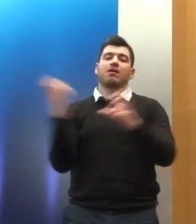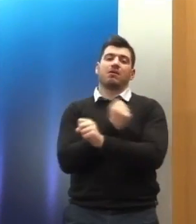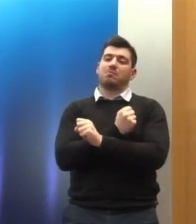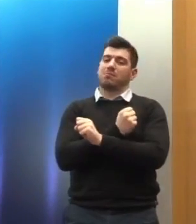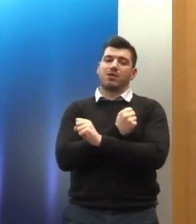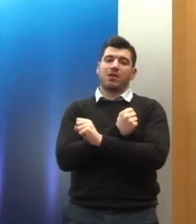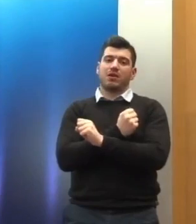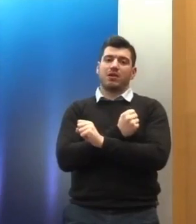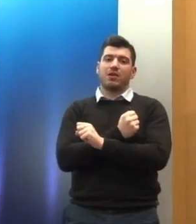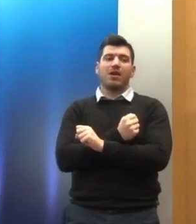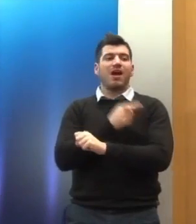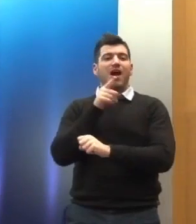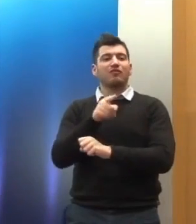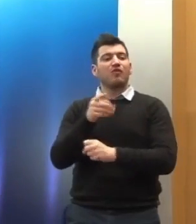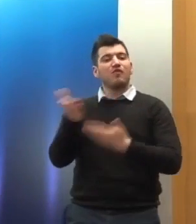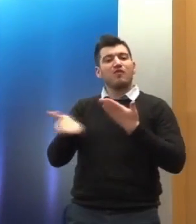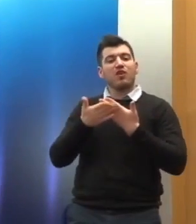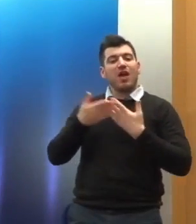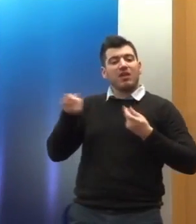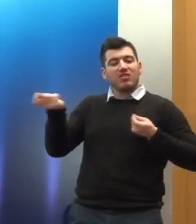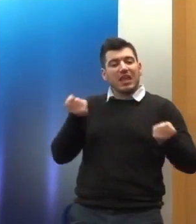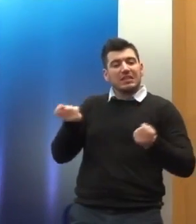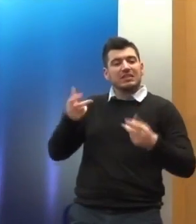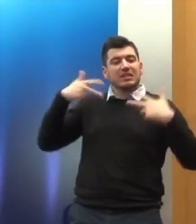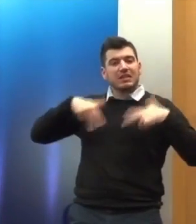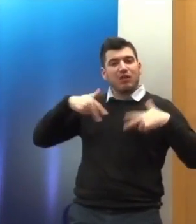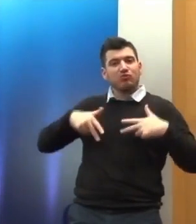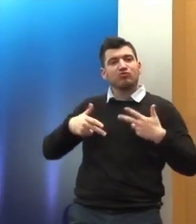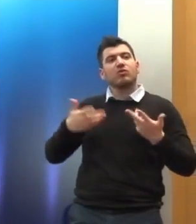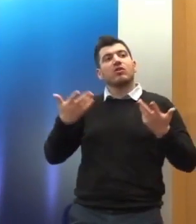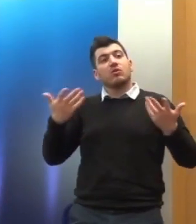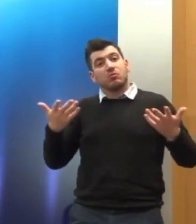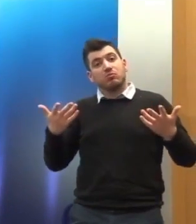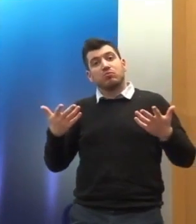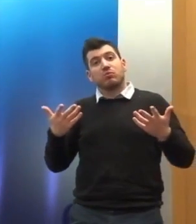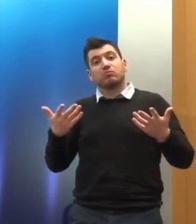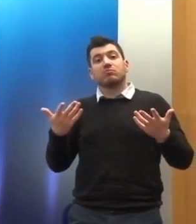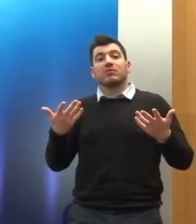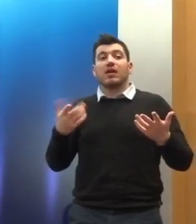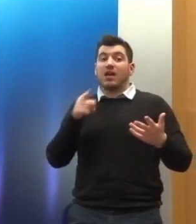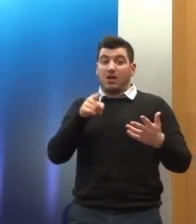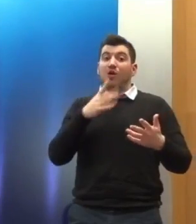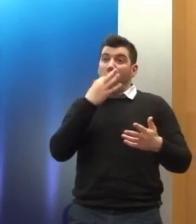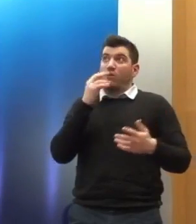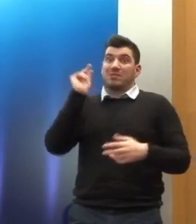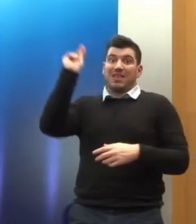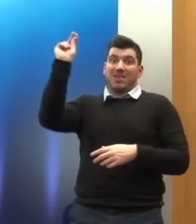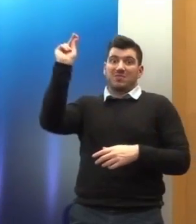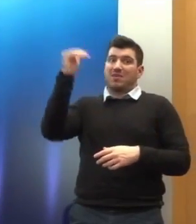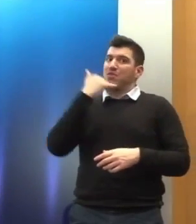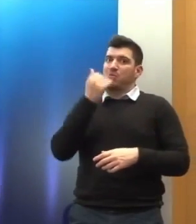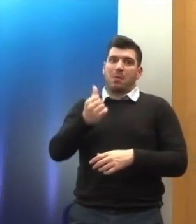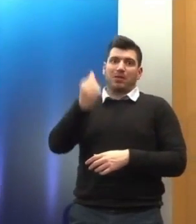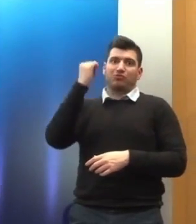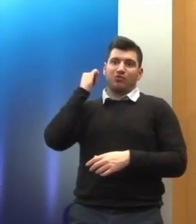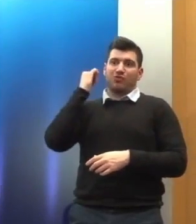και στην διοίκηση η οποία δεν θα είναι πάρα πολύ εύκολη την επόμενη φορά να γυρίσουμε πολύ πίσω από εκεί που ήμασταν όταν ξεκινήσαμε.